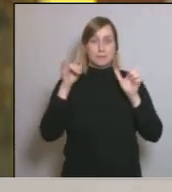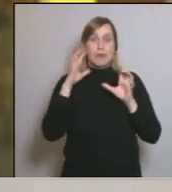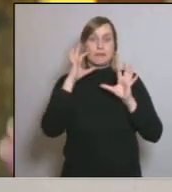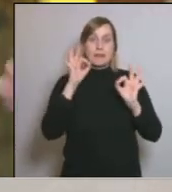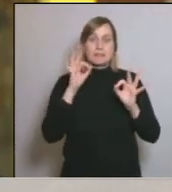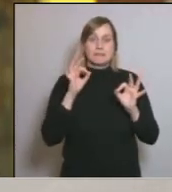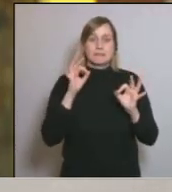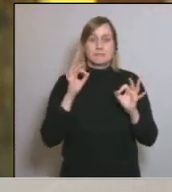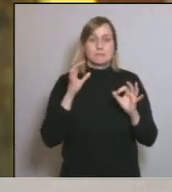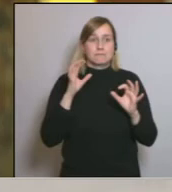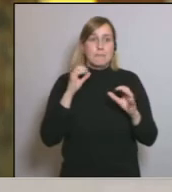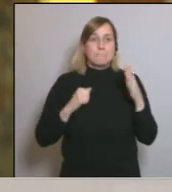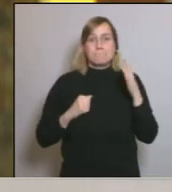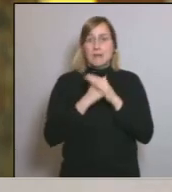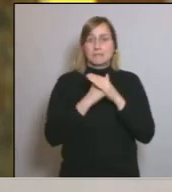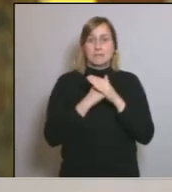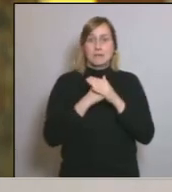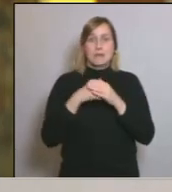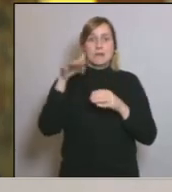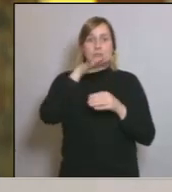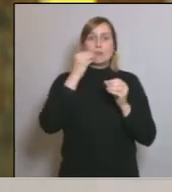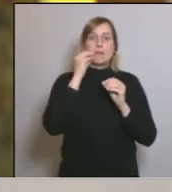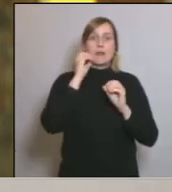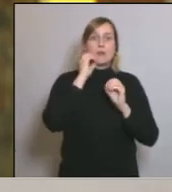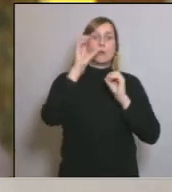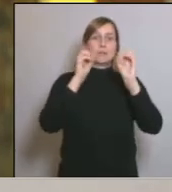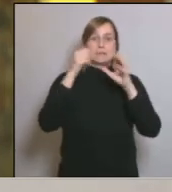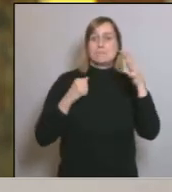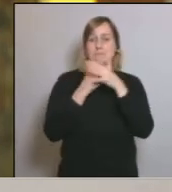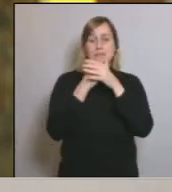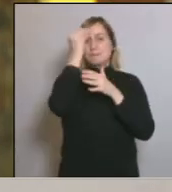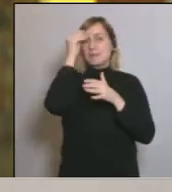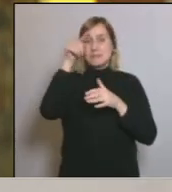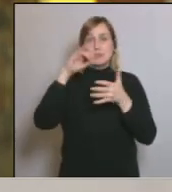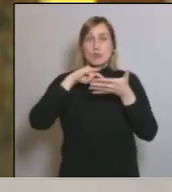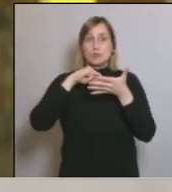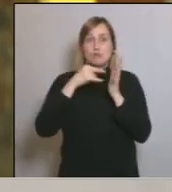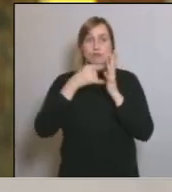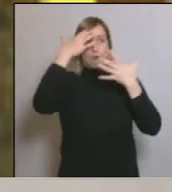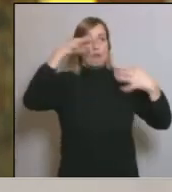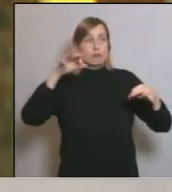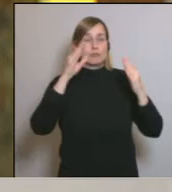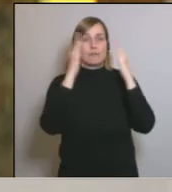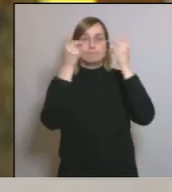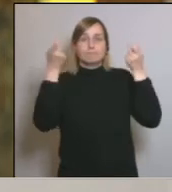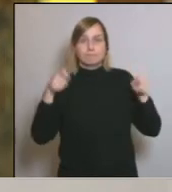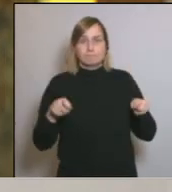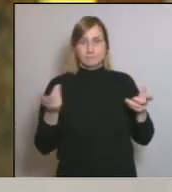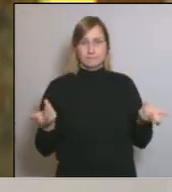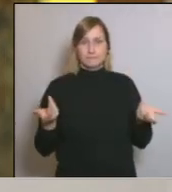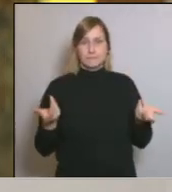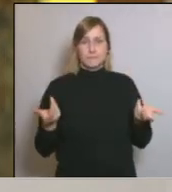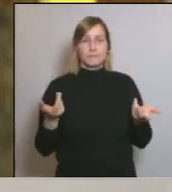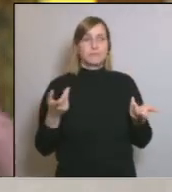màxim, de focus de contagi màxim i, per tant, veuen que aquesta és una solució lògica i de sentit comú. No, no, no.